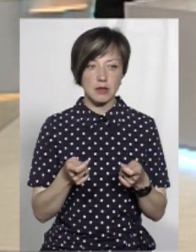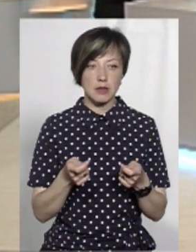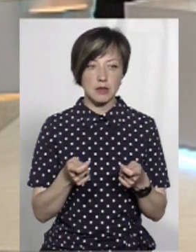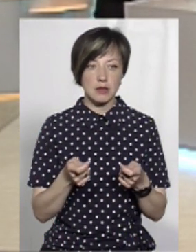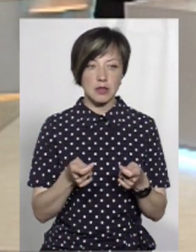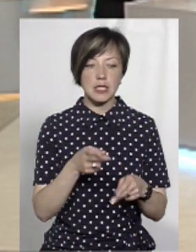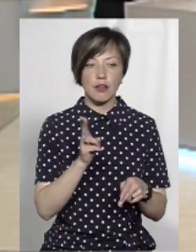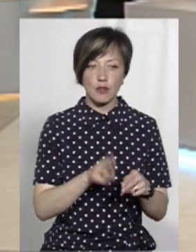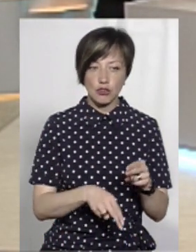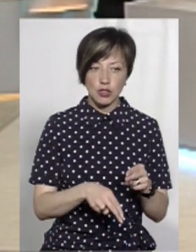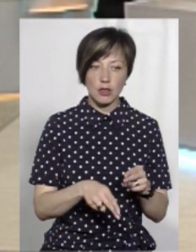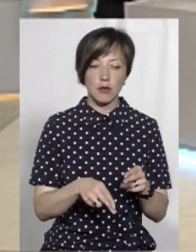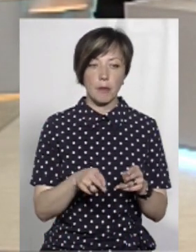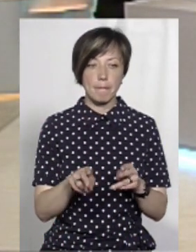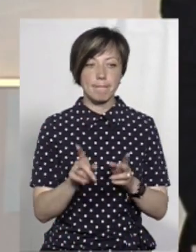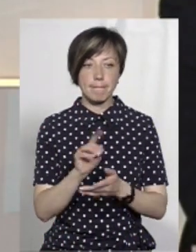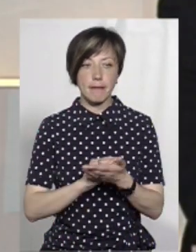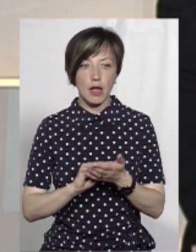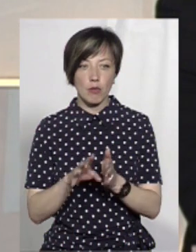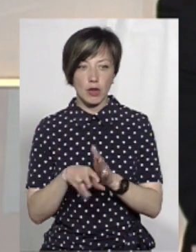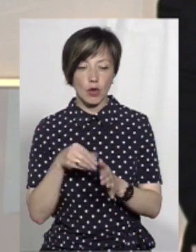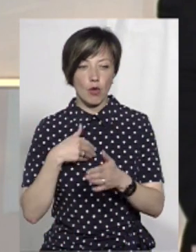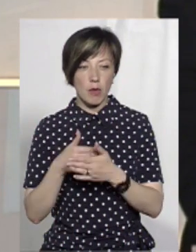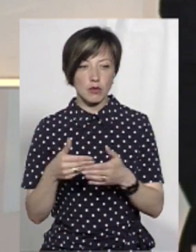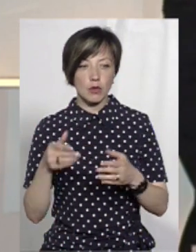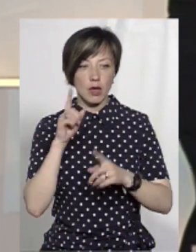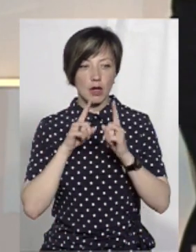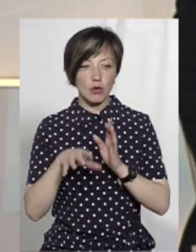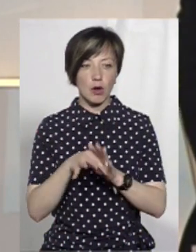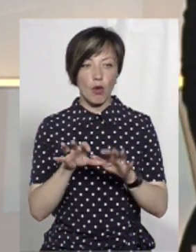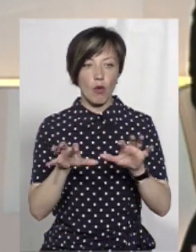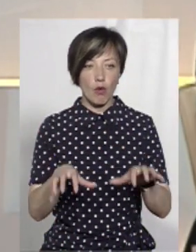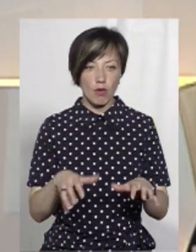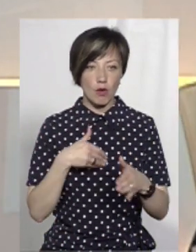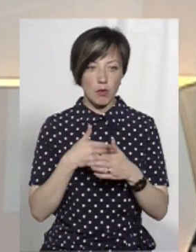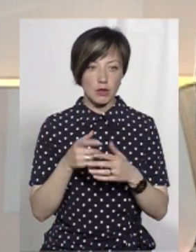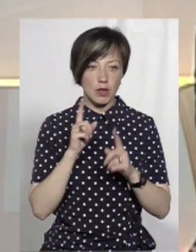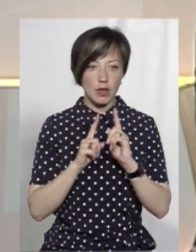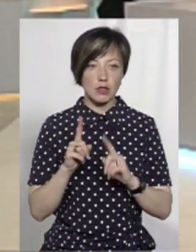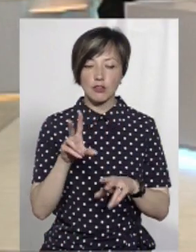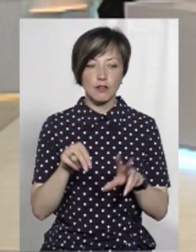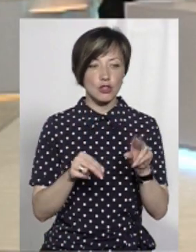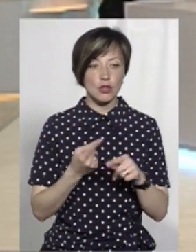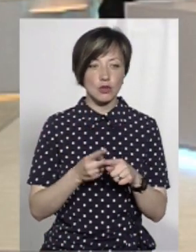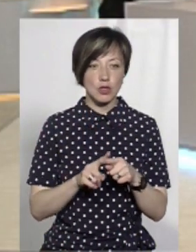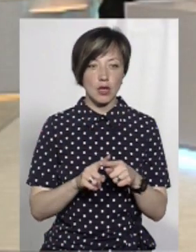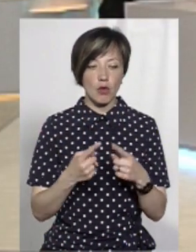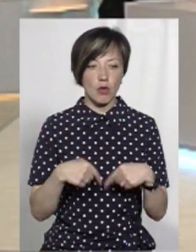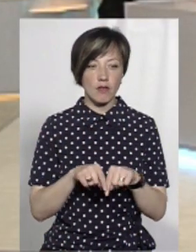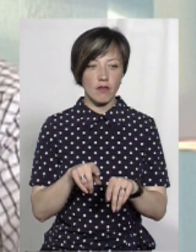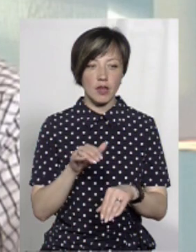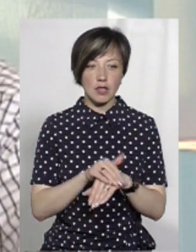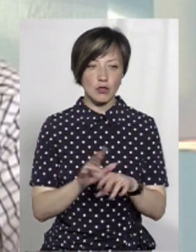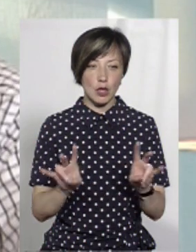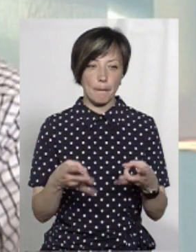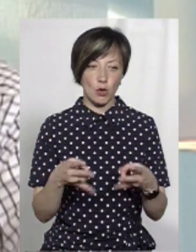громадської ради була завершена, і було переобрання громадської ради складу, і обрали голову громадської ради. Так. Чи не рахуєте ви, що цей орган фактично